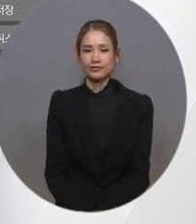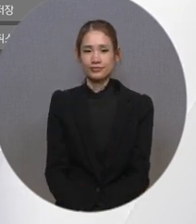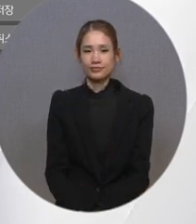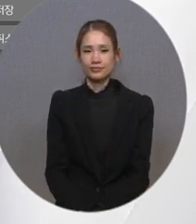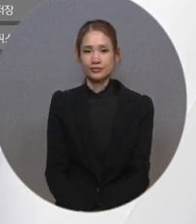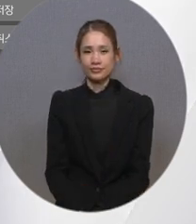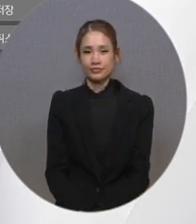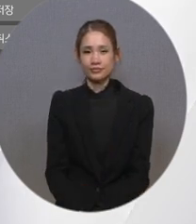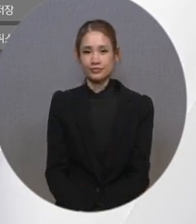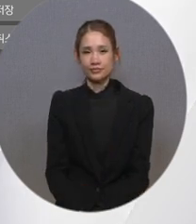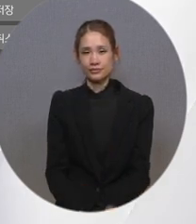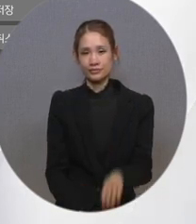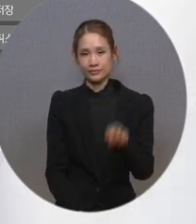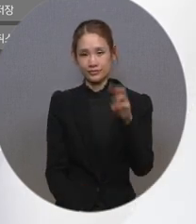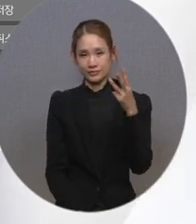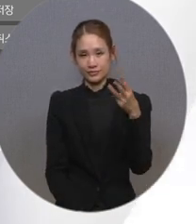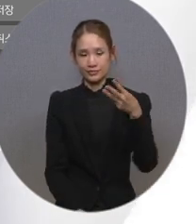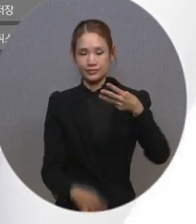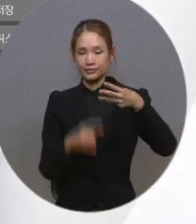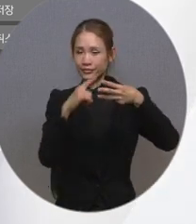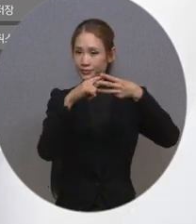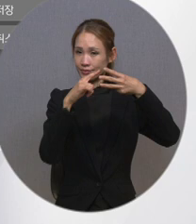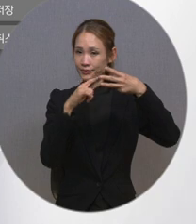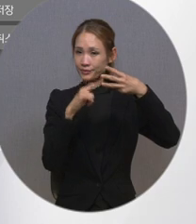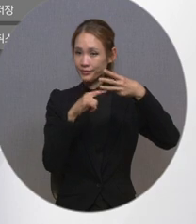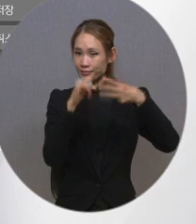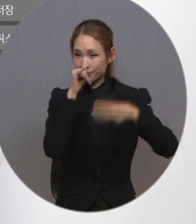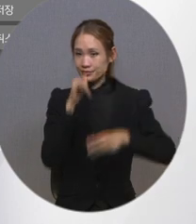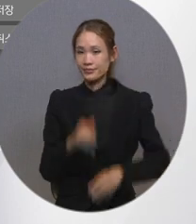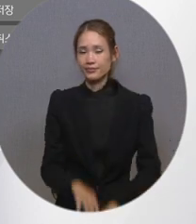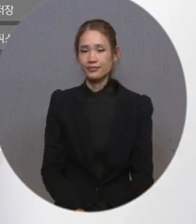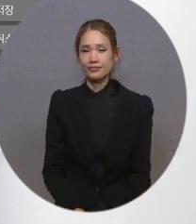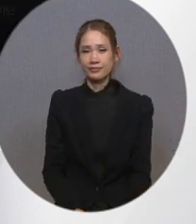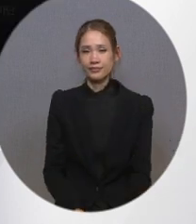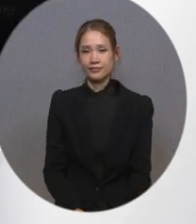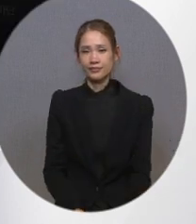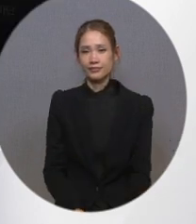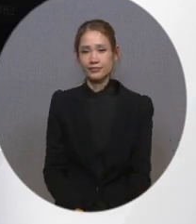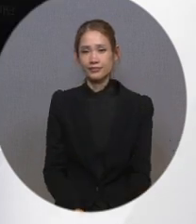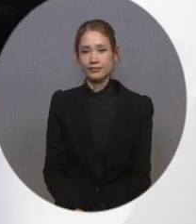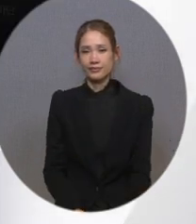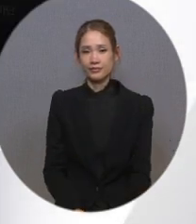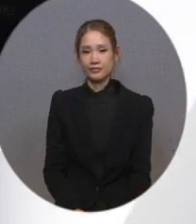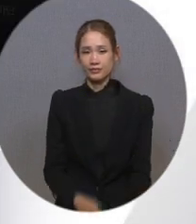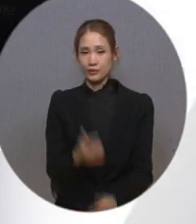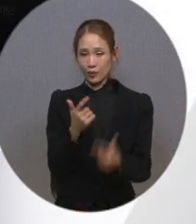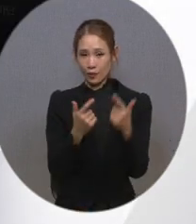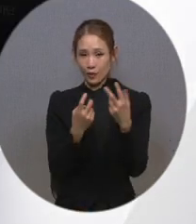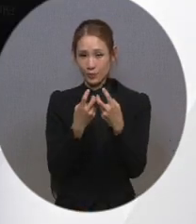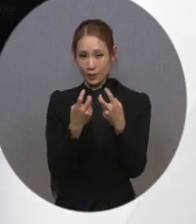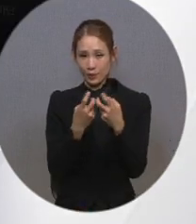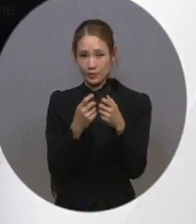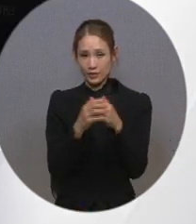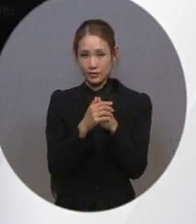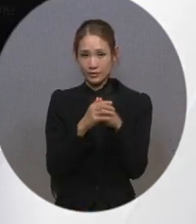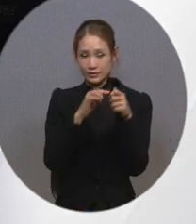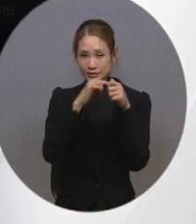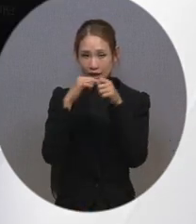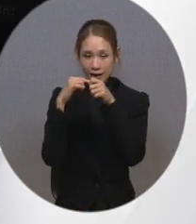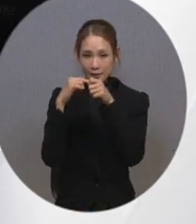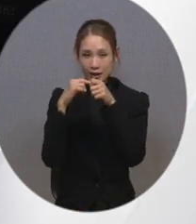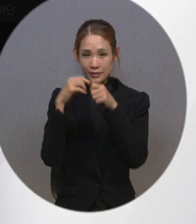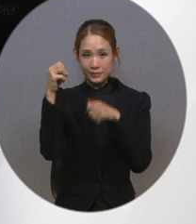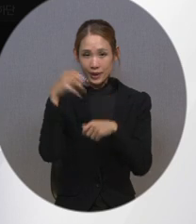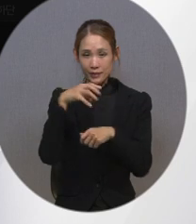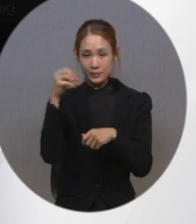불투명, 반투명, 투명 세 단계로 조정할 수 있습니다. 도정 방법은 폐쇄자막을 켜고 끌 수 있었던